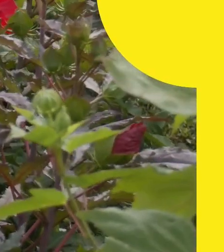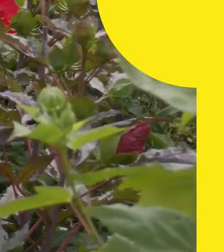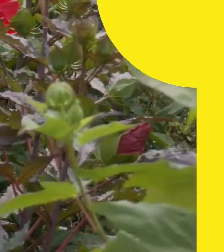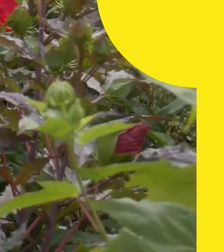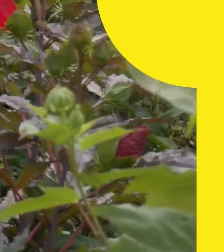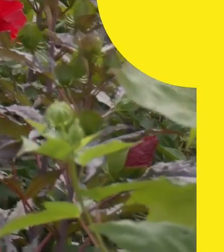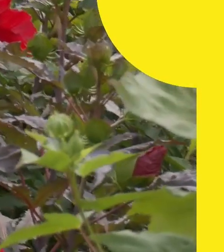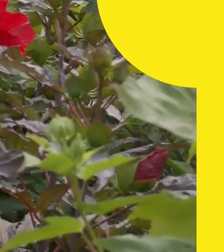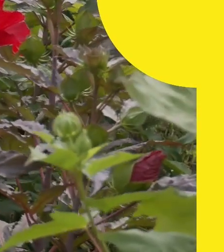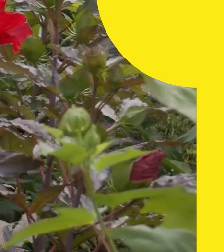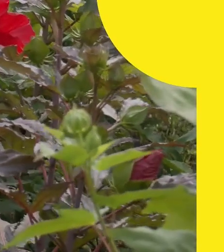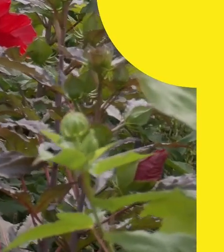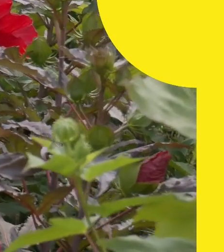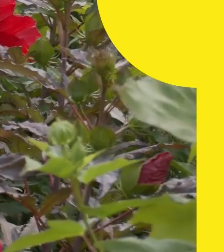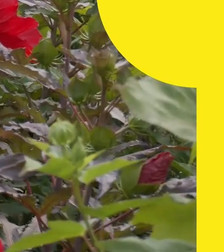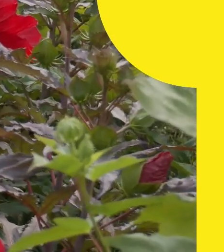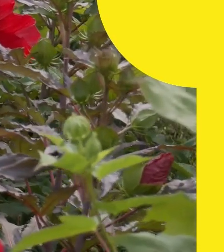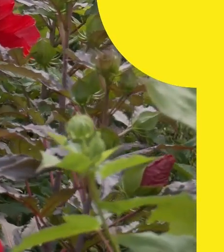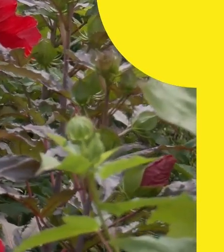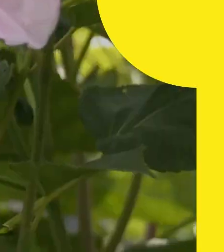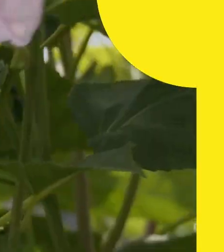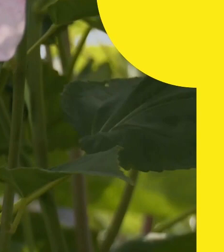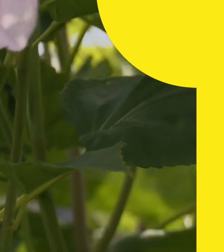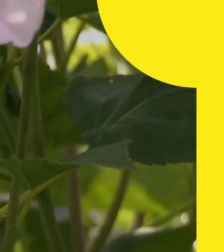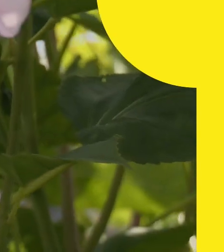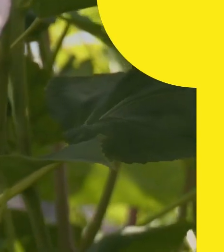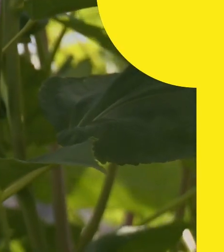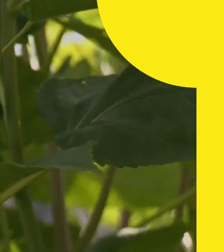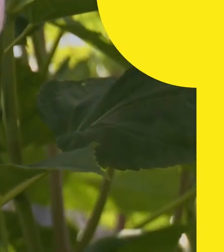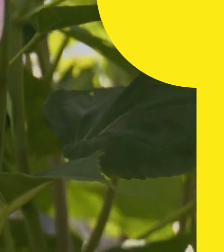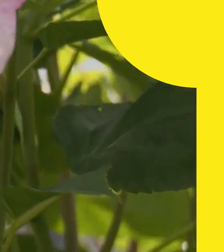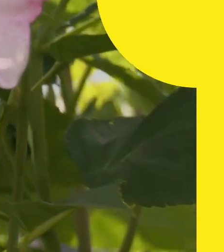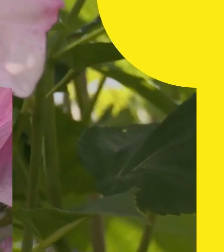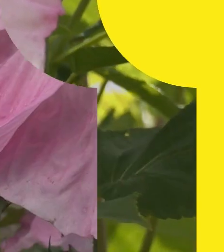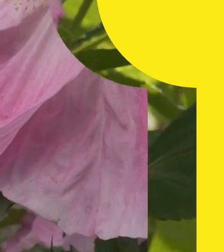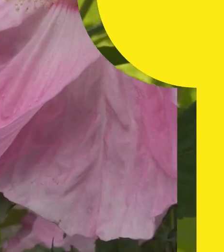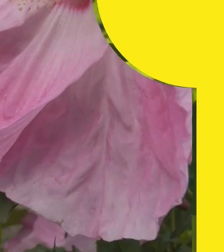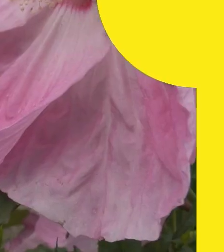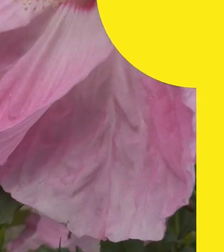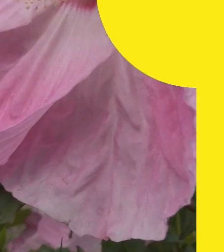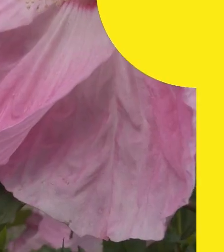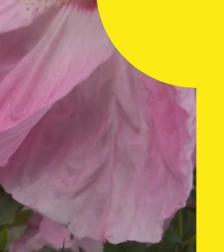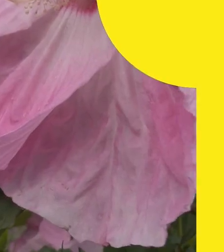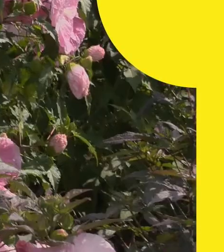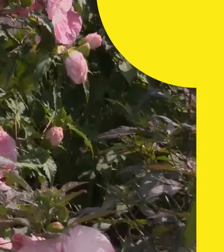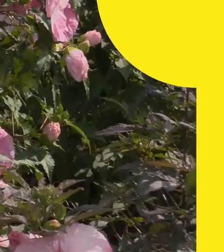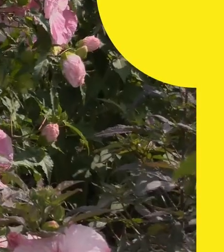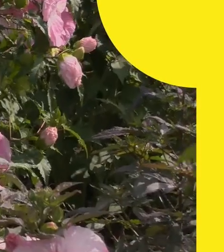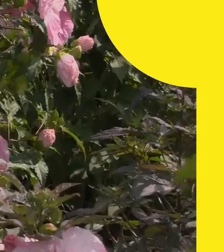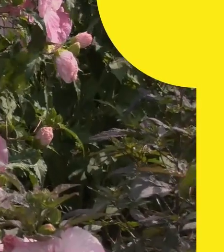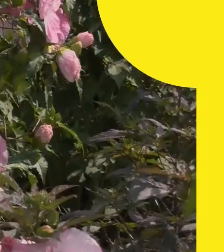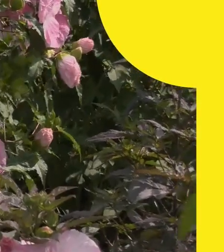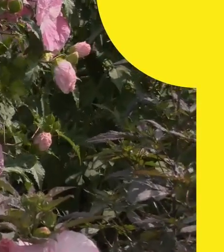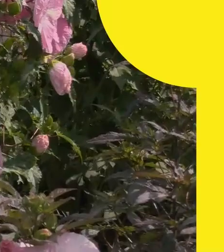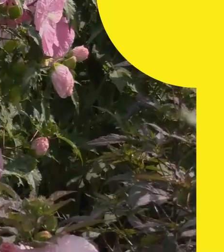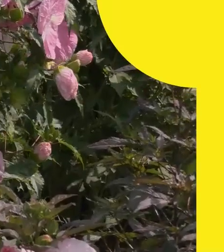вночі 13-18 градусів тепла. Вдень 22-27. По місту Черкаси мінлива хмарність. Вночі без істотних